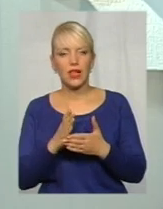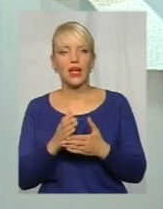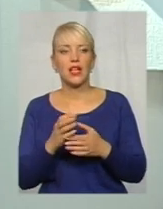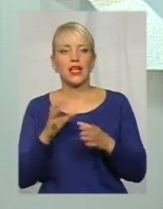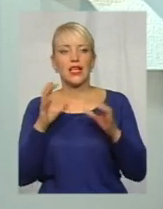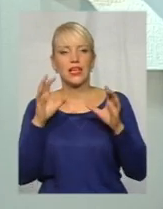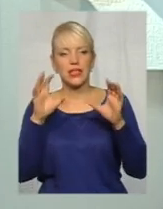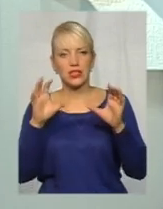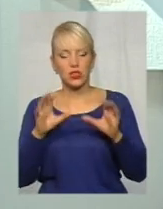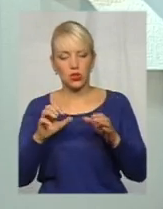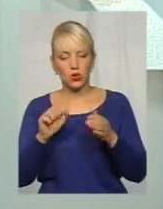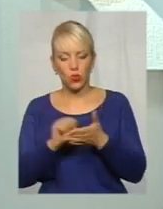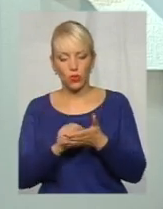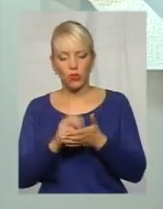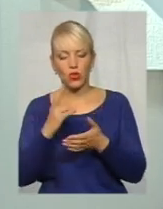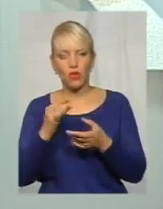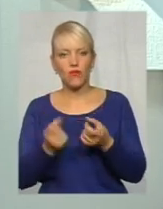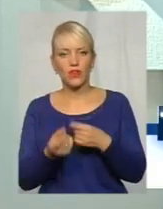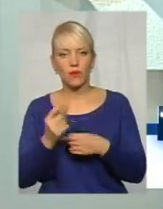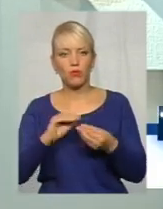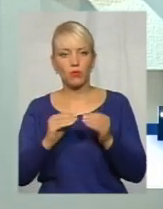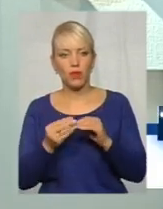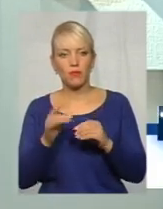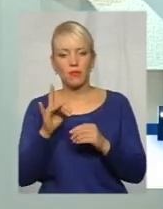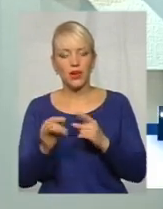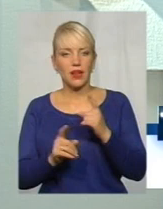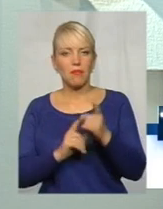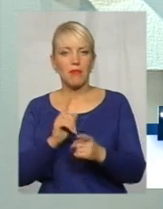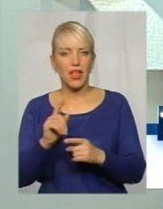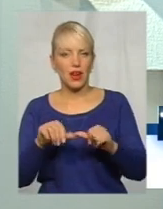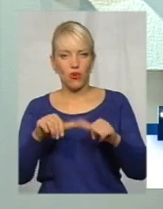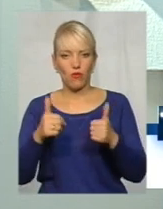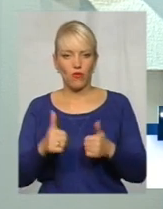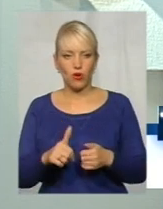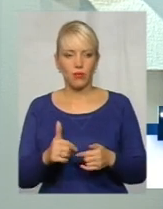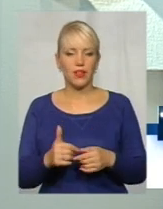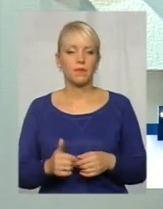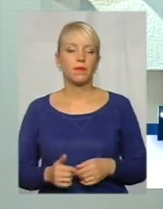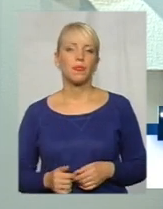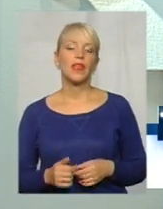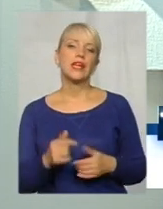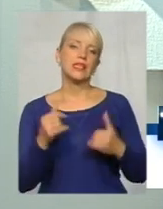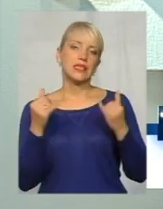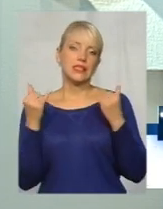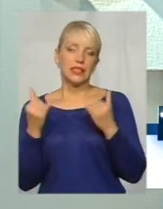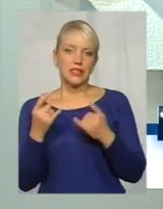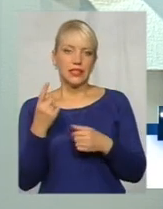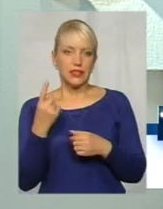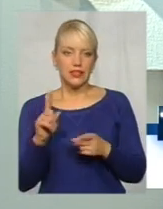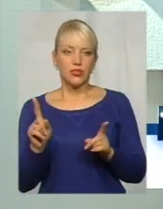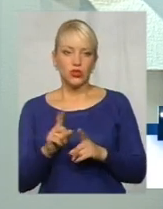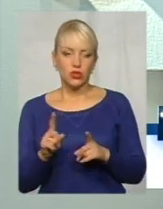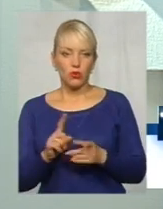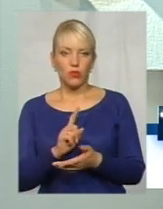спадкових прав на землю в даному випадку. Просмолючі документи є. Єдина зараз обов